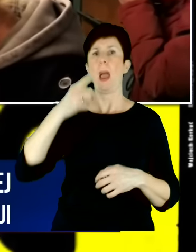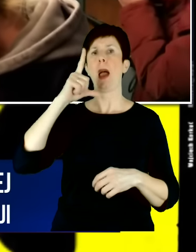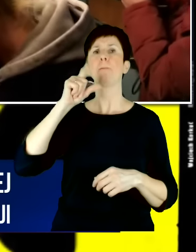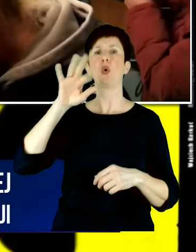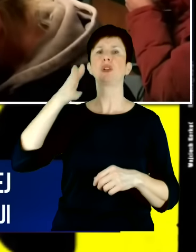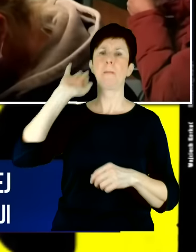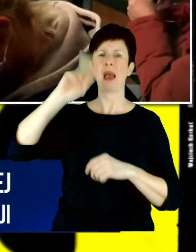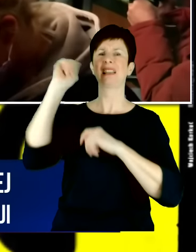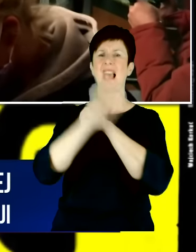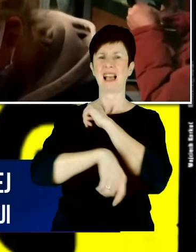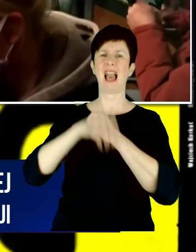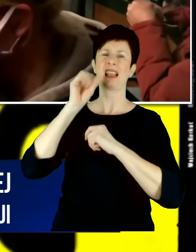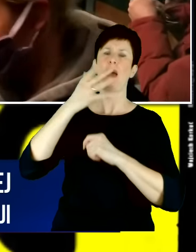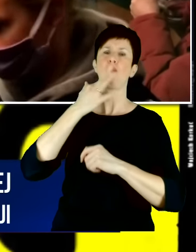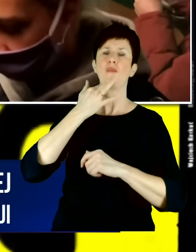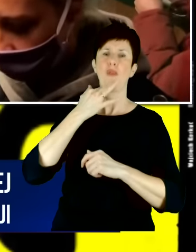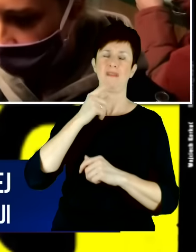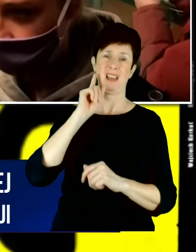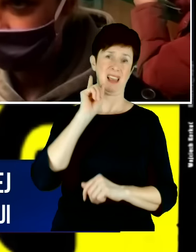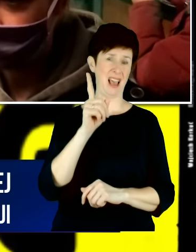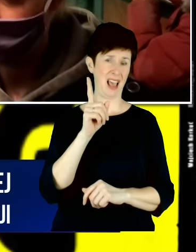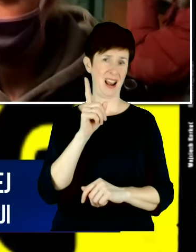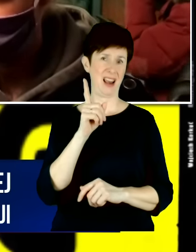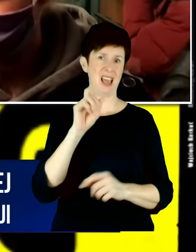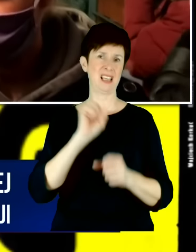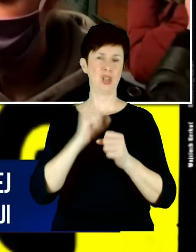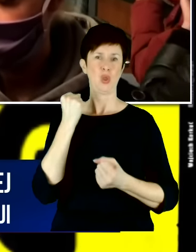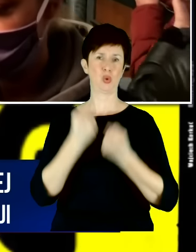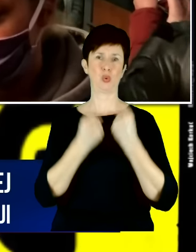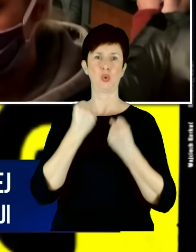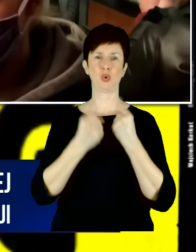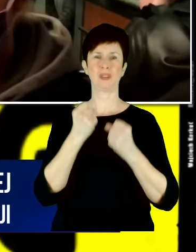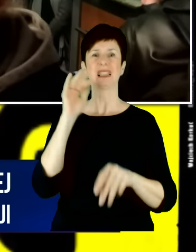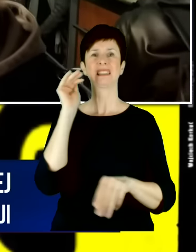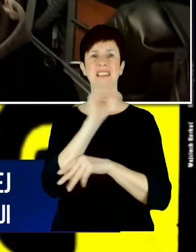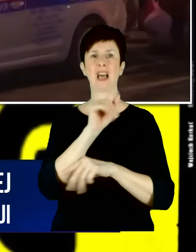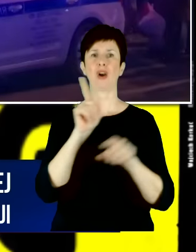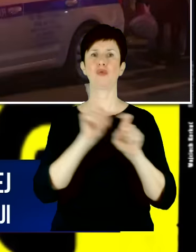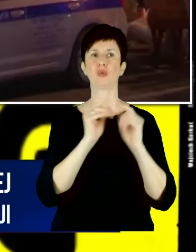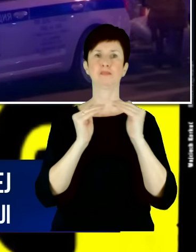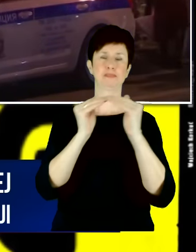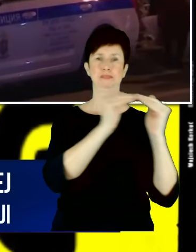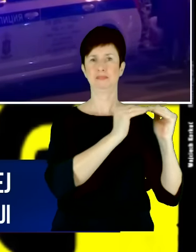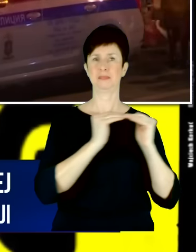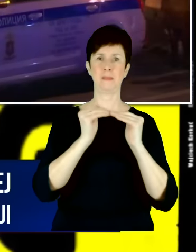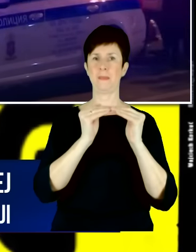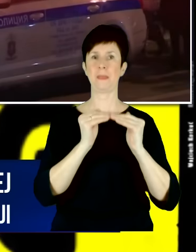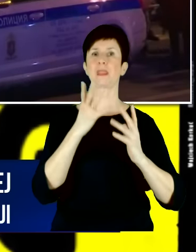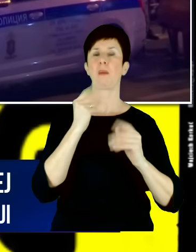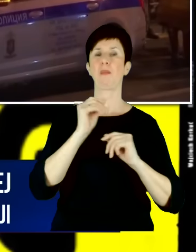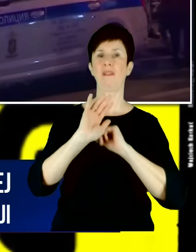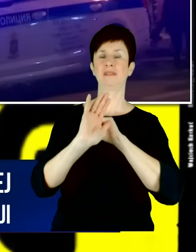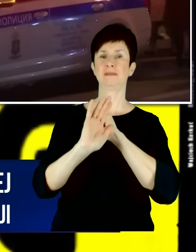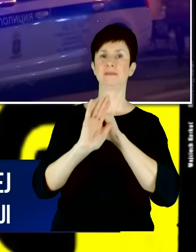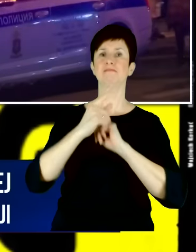widzimy i jest to ewidentne, że jest coraz trudniej o jedność Zachodu, chociażby na rzecz wzmacniania sankcji przeciwko